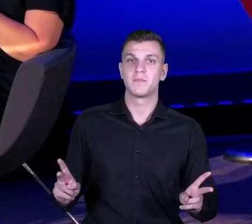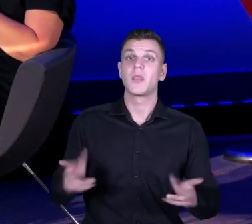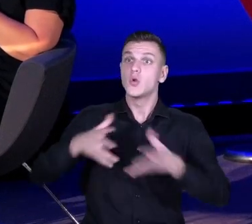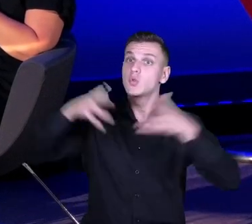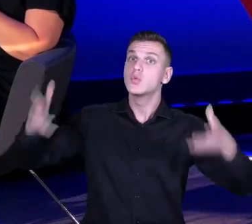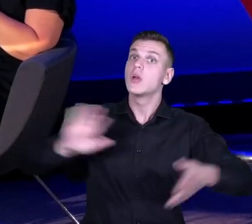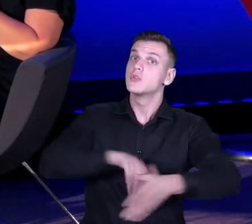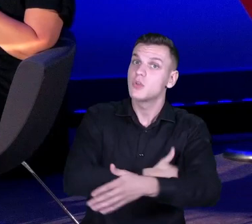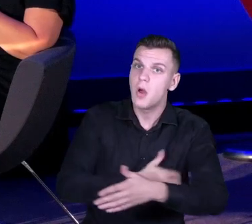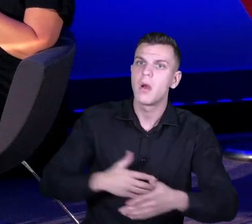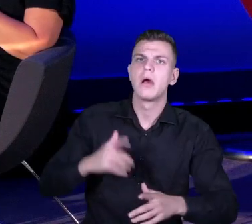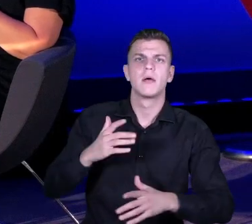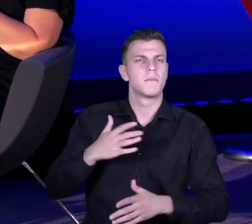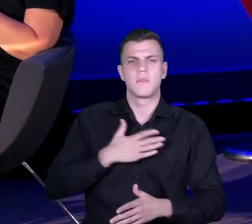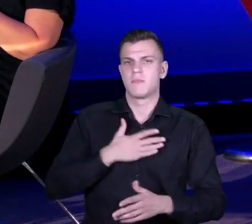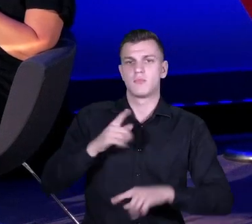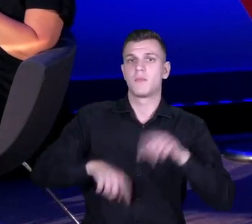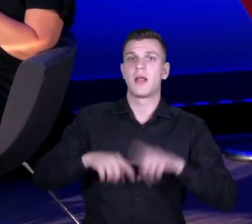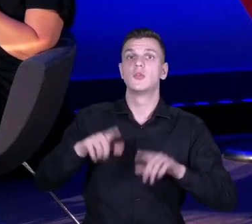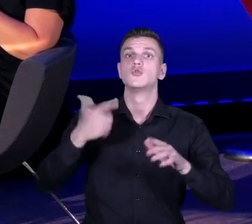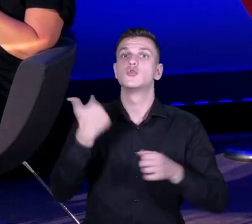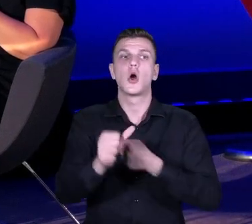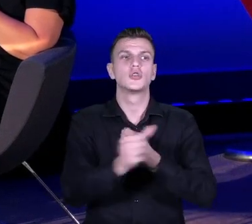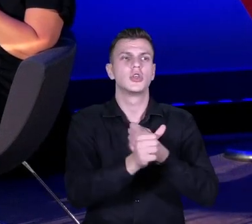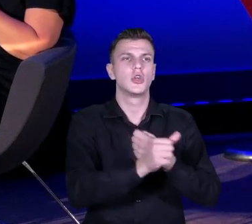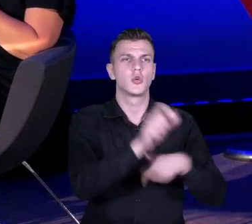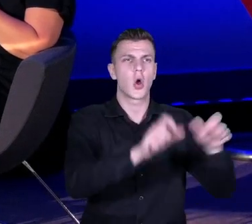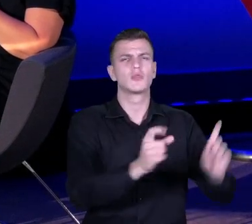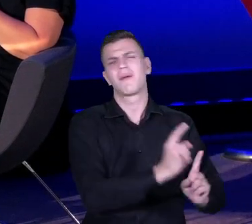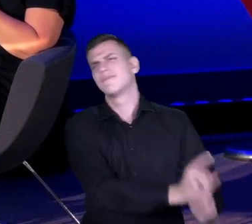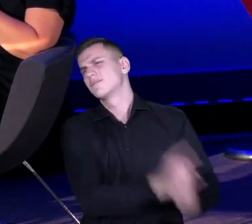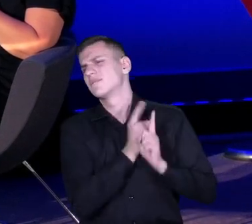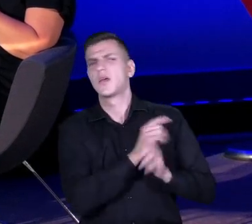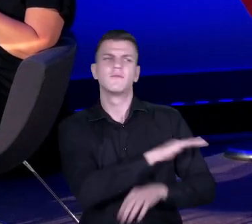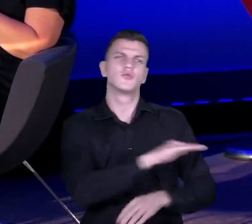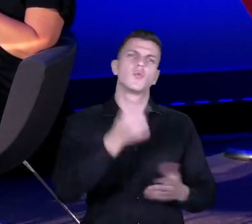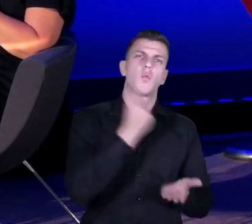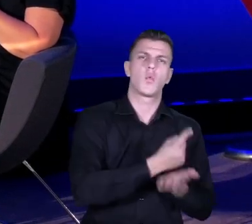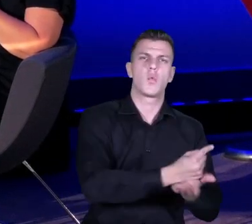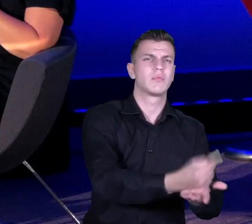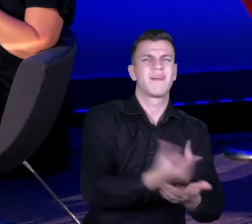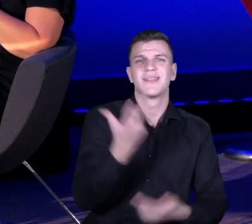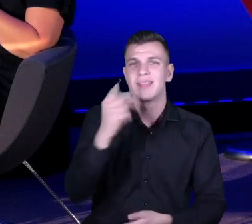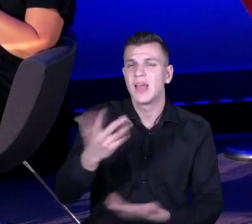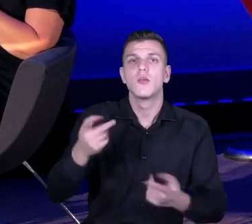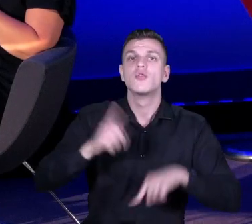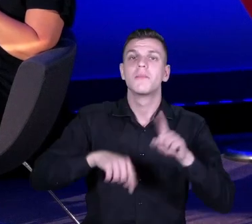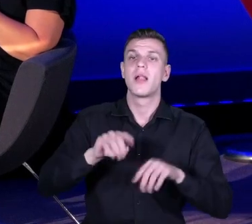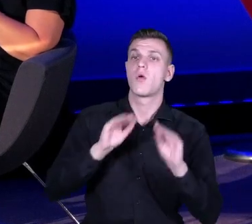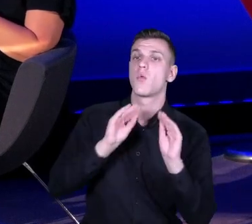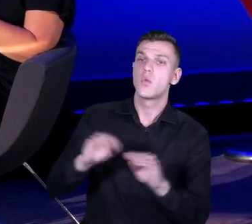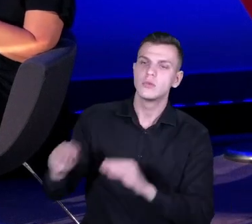prawo do tego, że nie 160 osób pójdzie za mną i wszyscy będą fantastyczni. Bo tak jak dzieci w edukacji